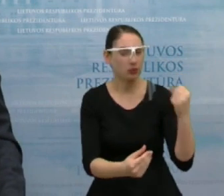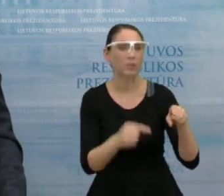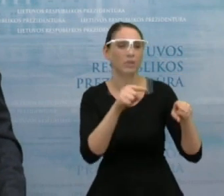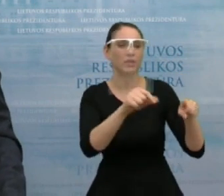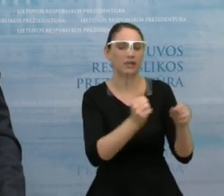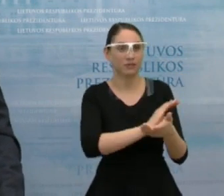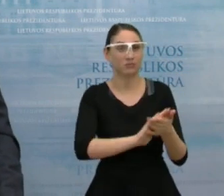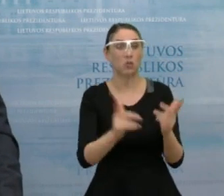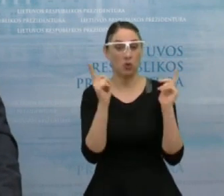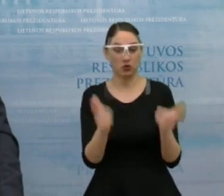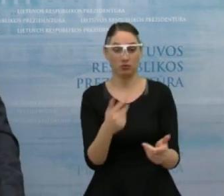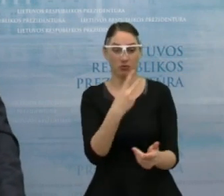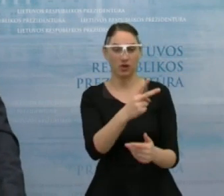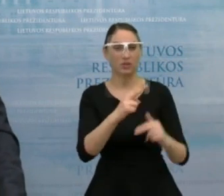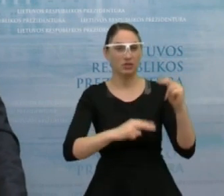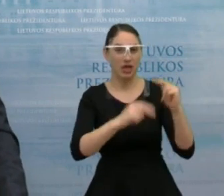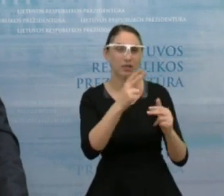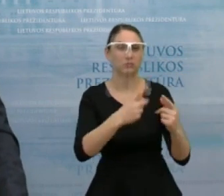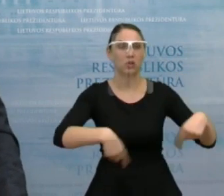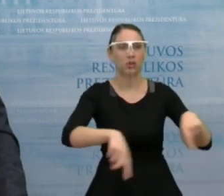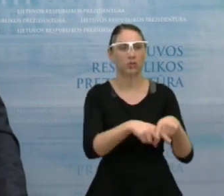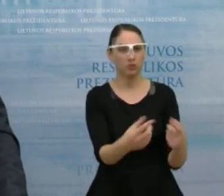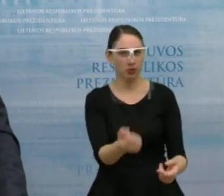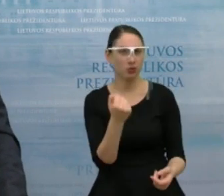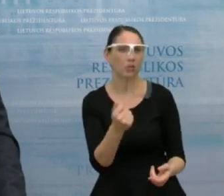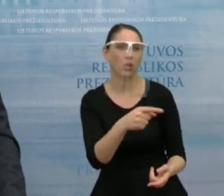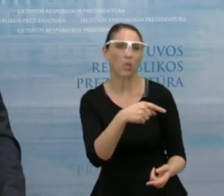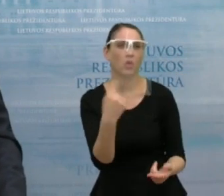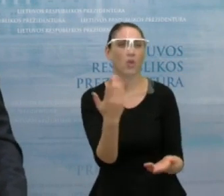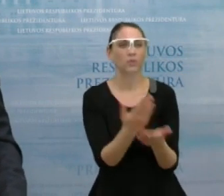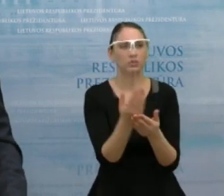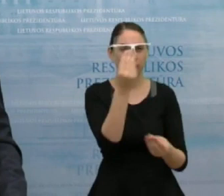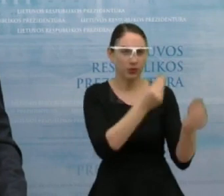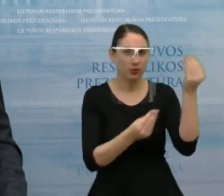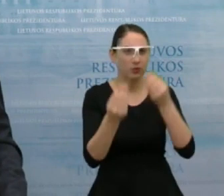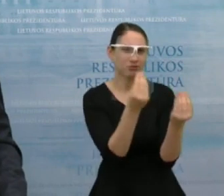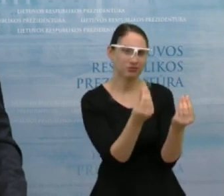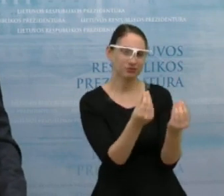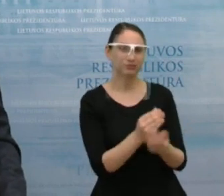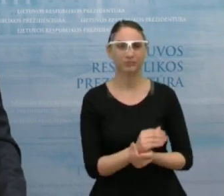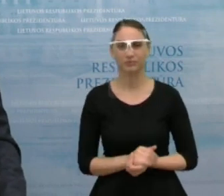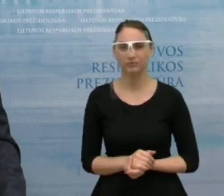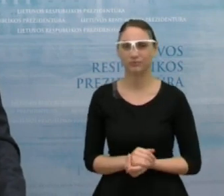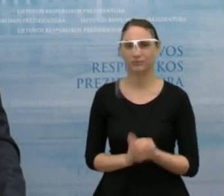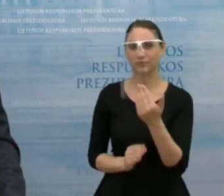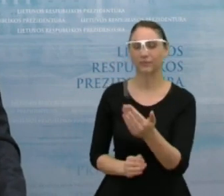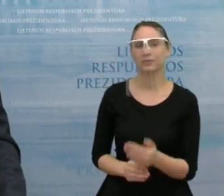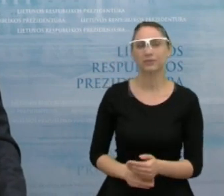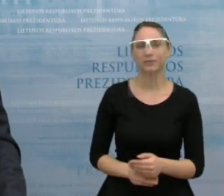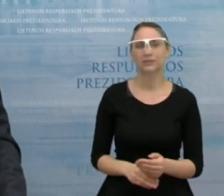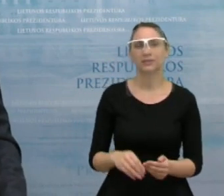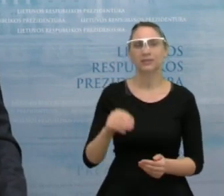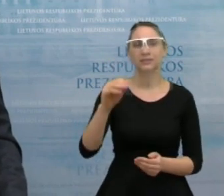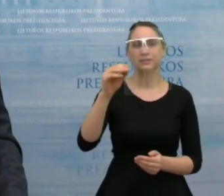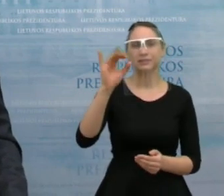nes dėja šiame sektorė vis dar turime nemenką šešėlio dalį. Simona Kvederitė, vienas. Prašau,